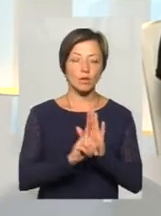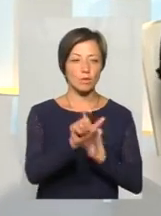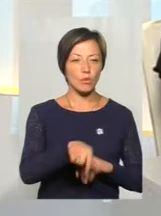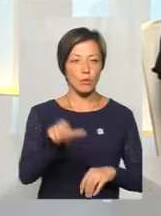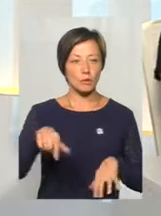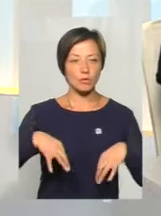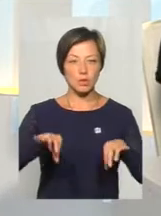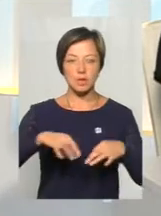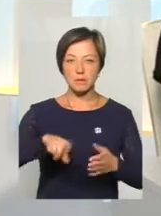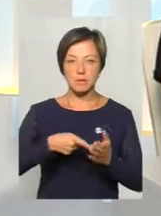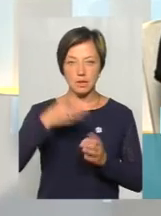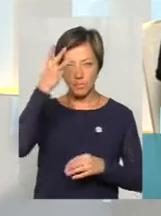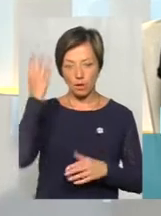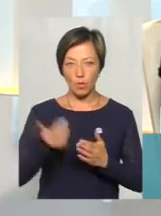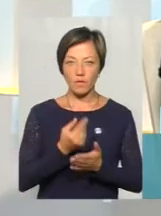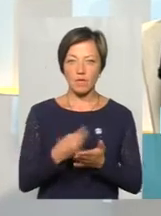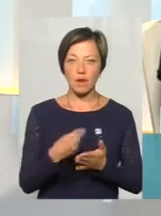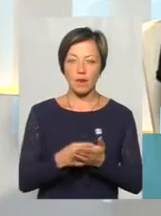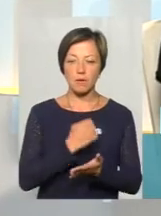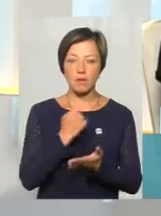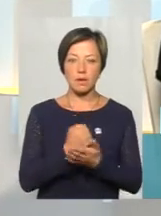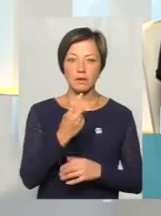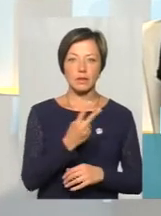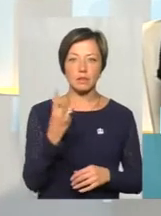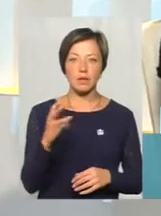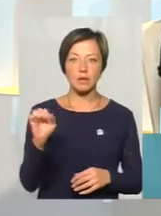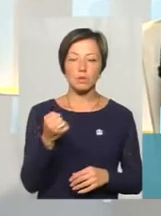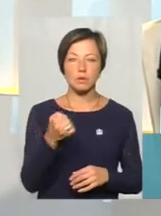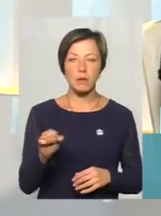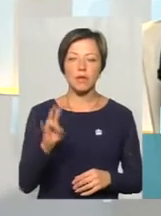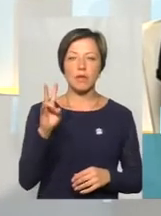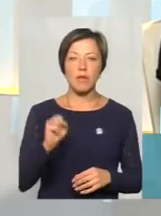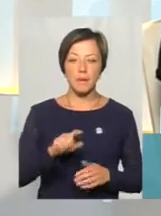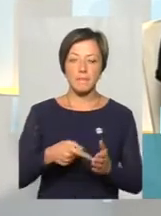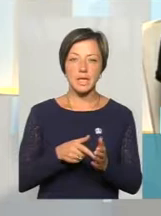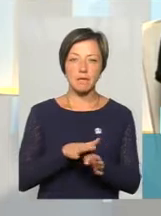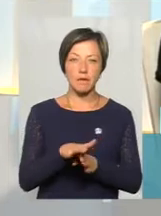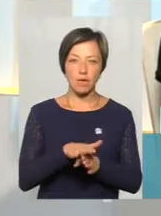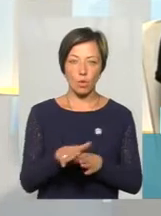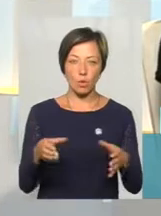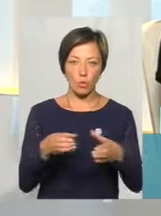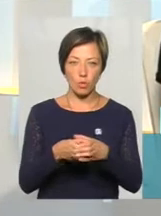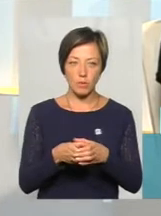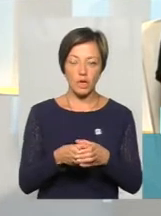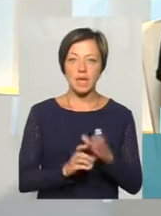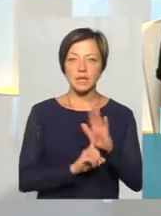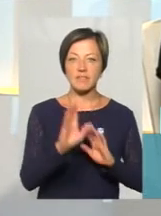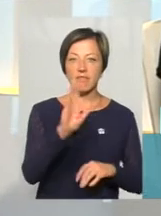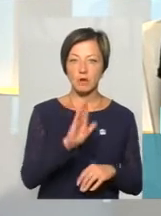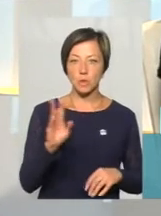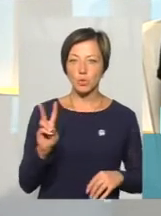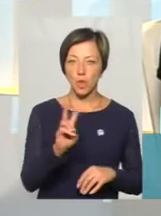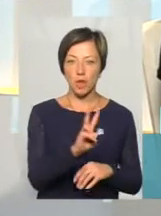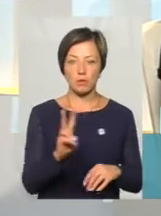транспорті міста Хмельницького. Нові тарифи прийняли 23 серпня на міськвиконкомі. З вересня проїзду